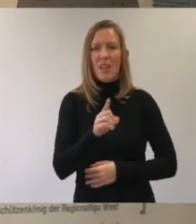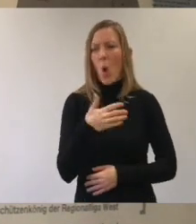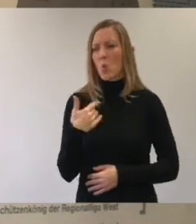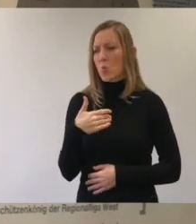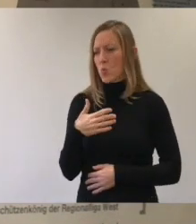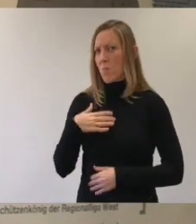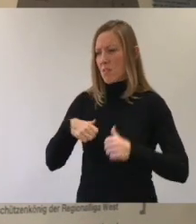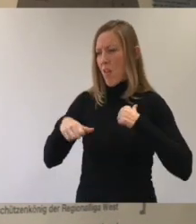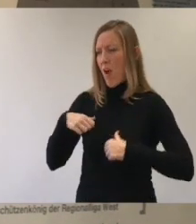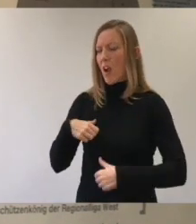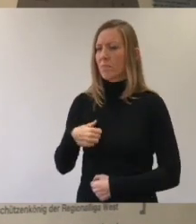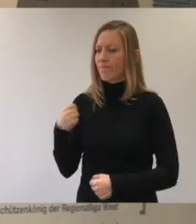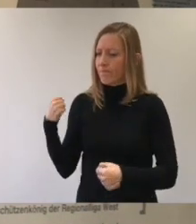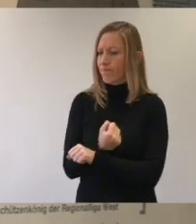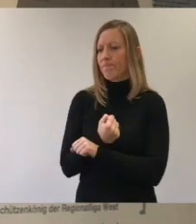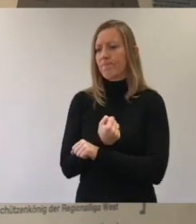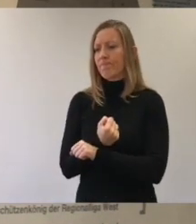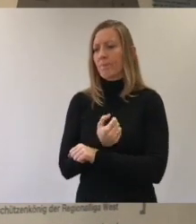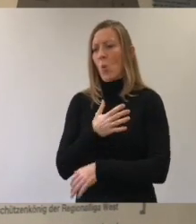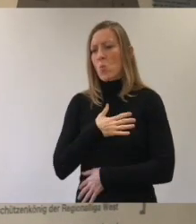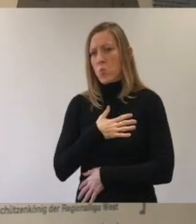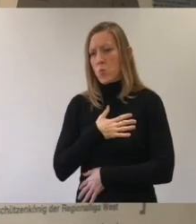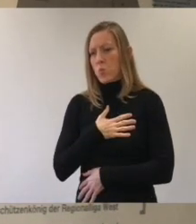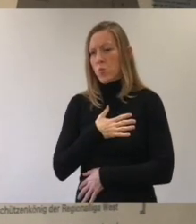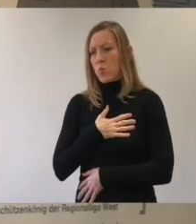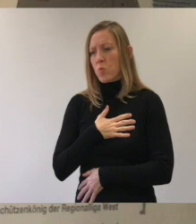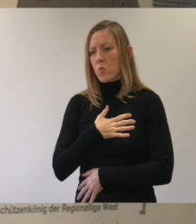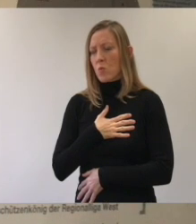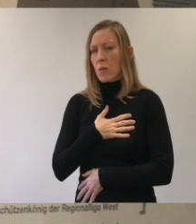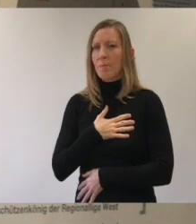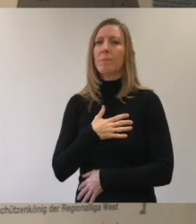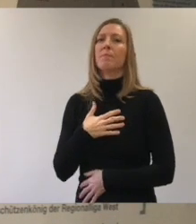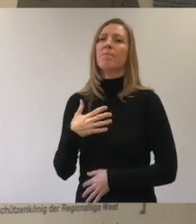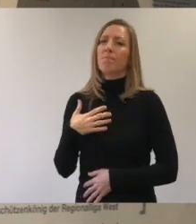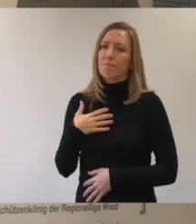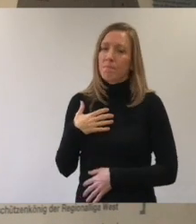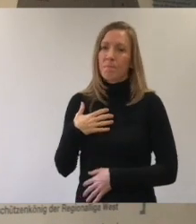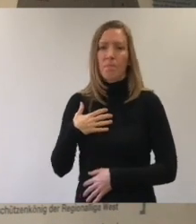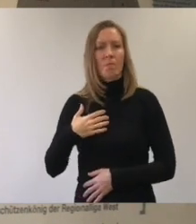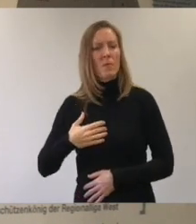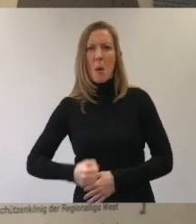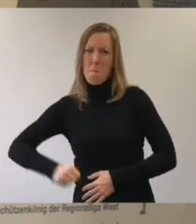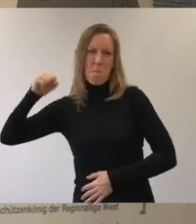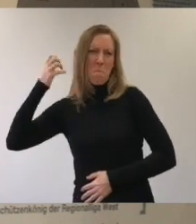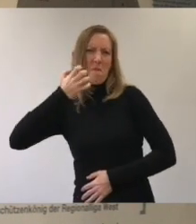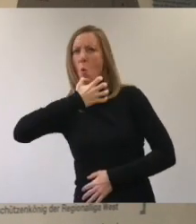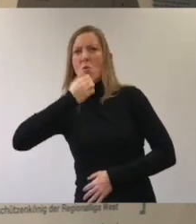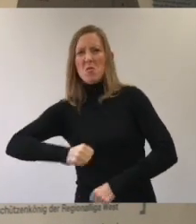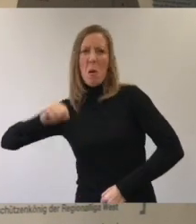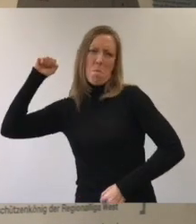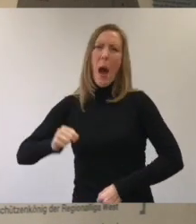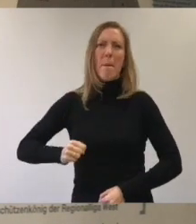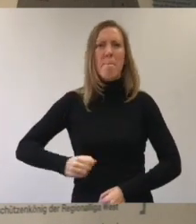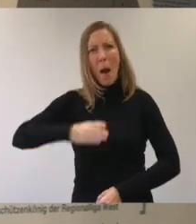Dirk hat Mitleid mit Ingo und sagt, Mann, das tut mir echt leid. Ingo haut wütend auf den Tisch. Er sagt laut,